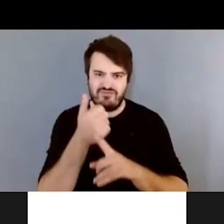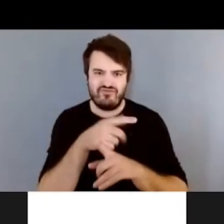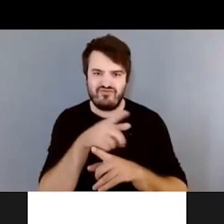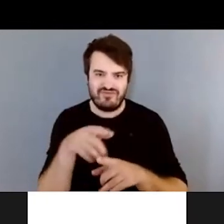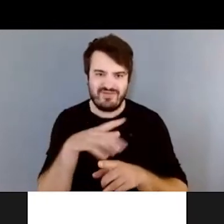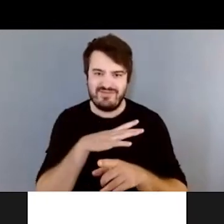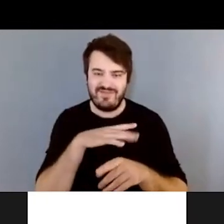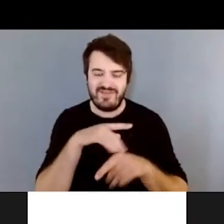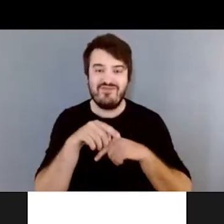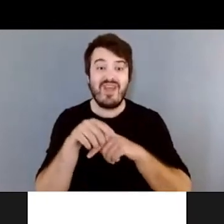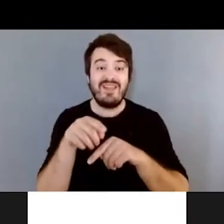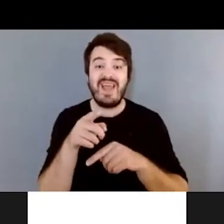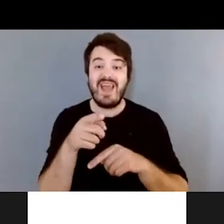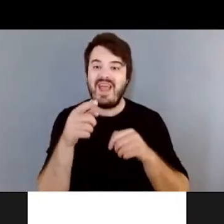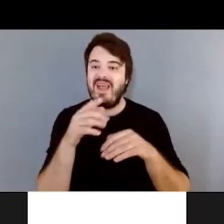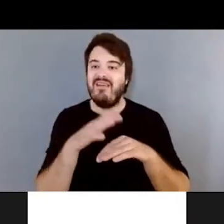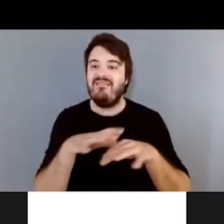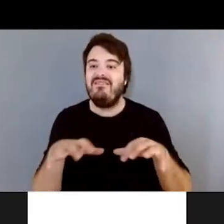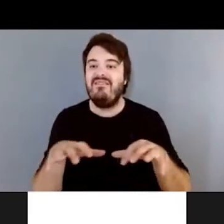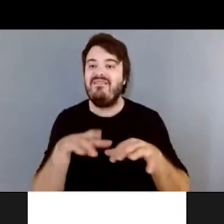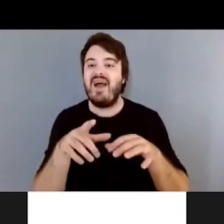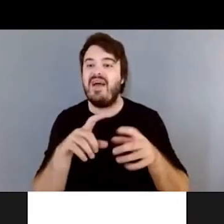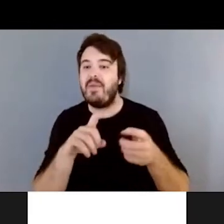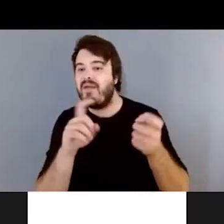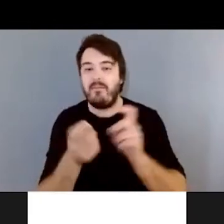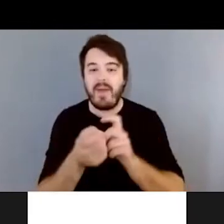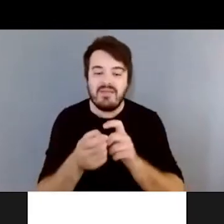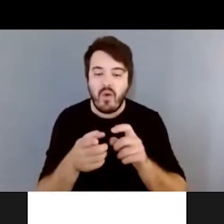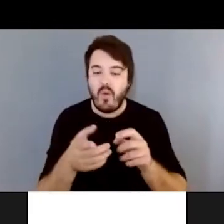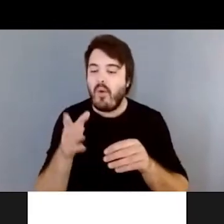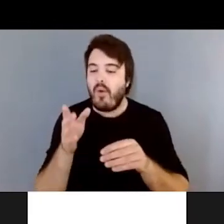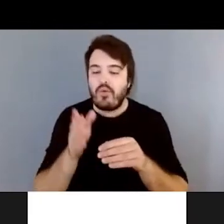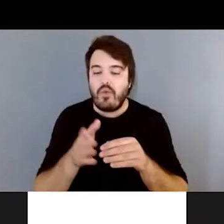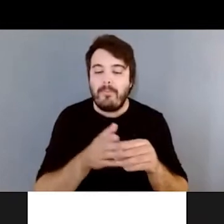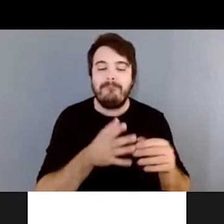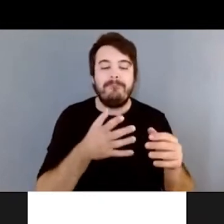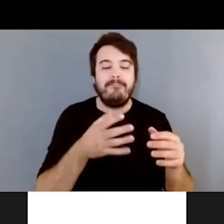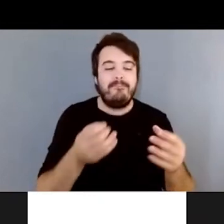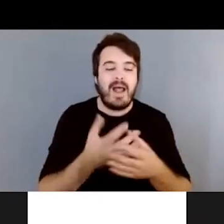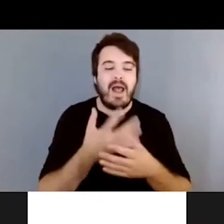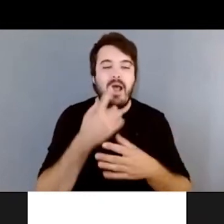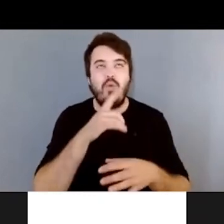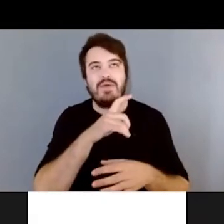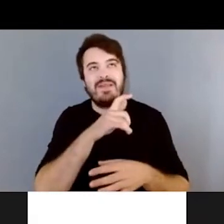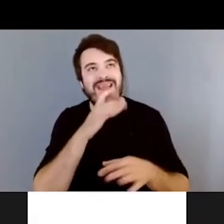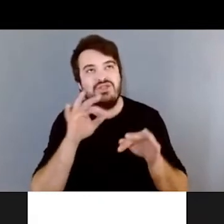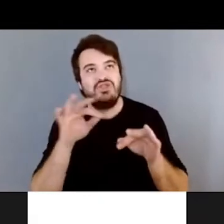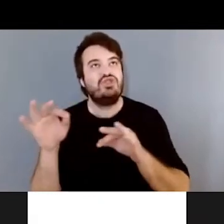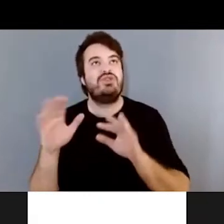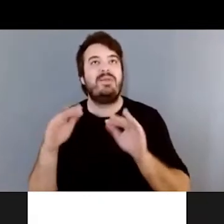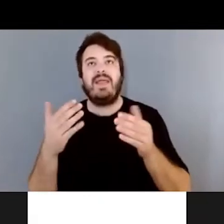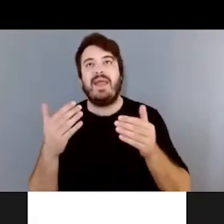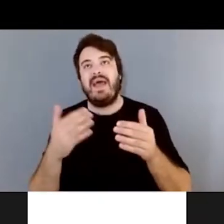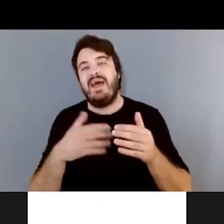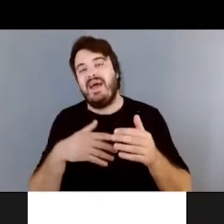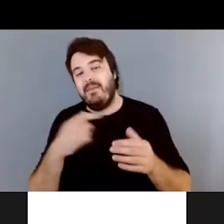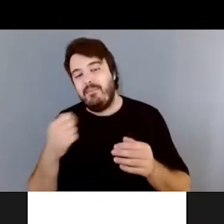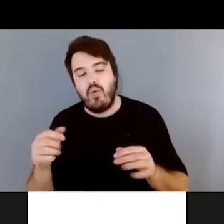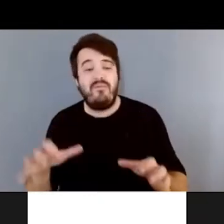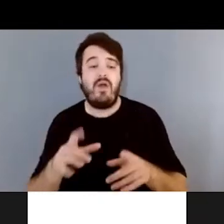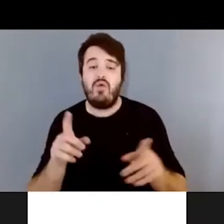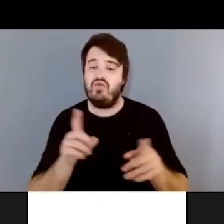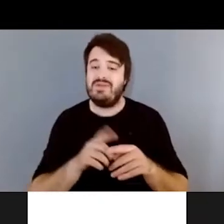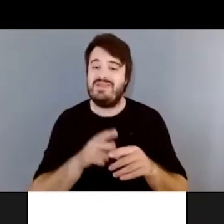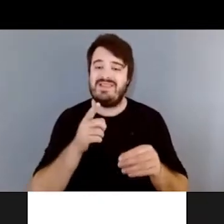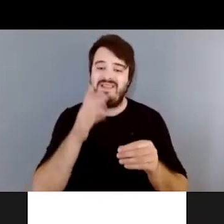allez faire les transformations aussi. Donc, couper les plantes pour les sécher. Vous pouvez faire aussi une macération